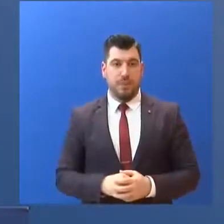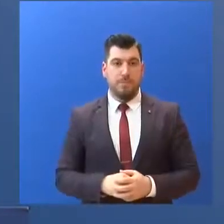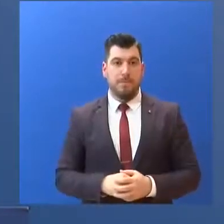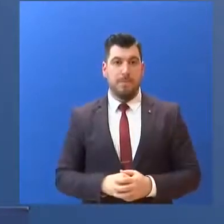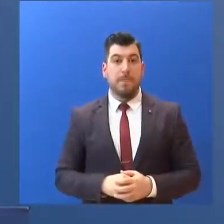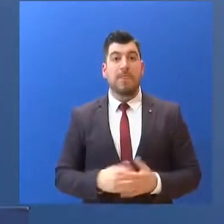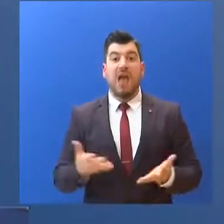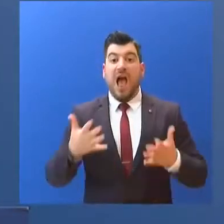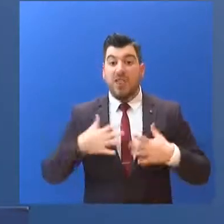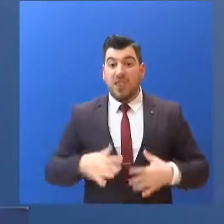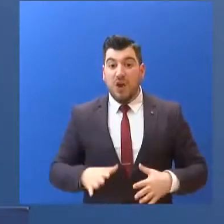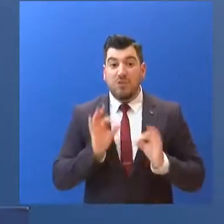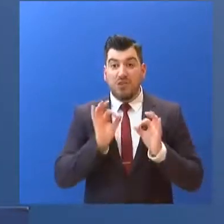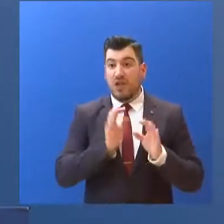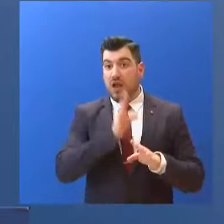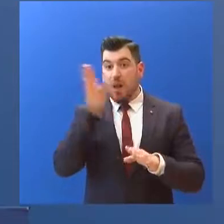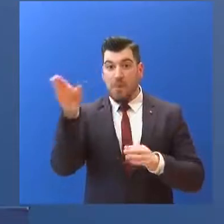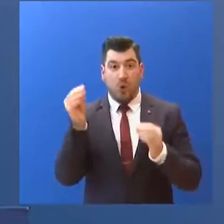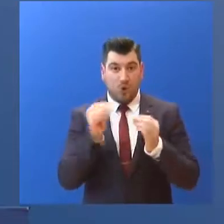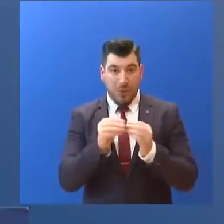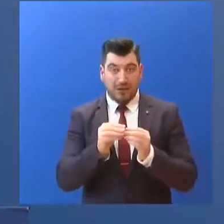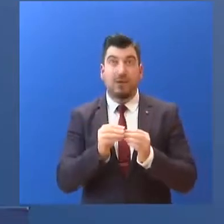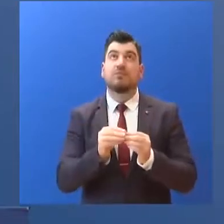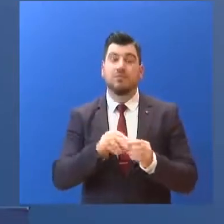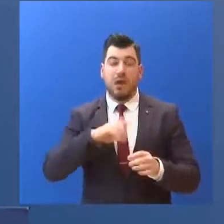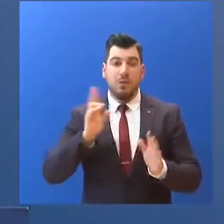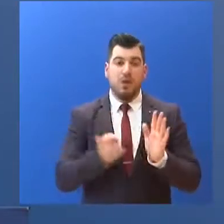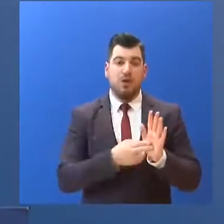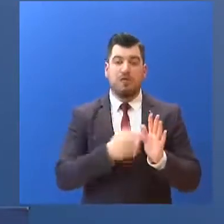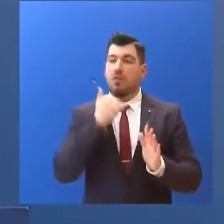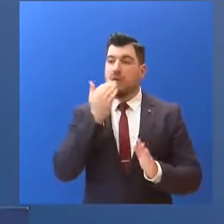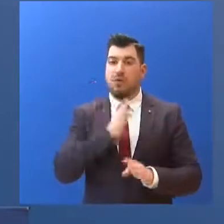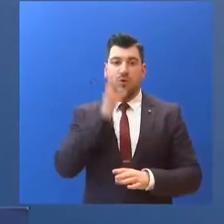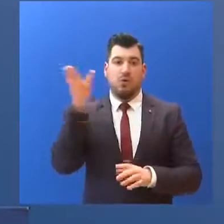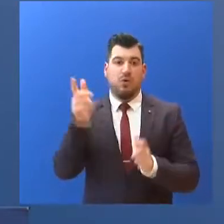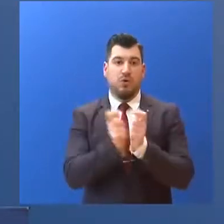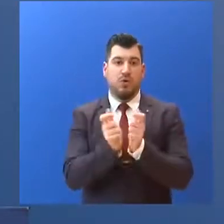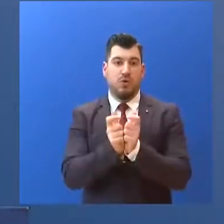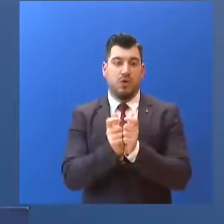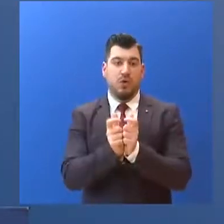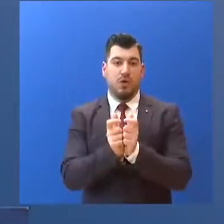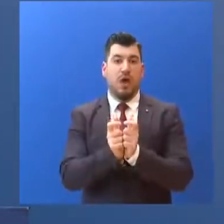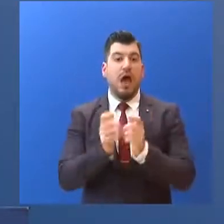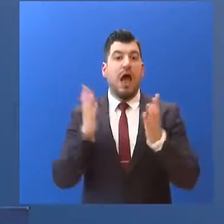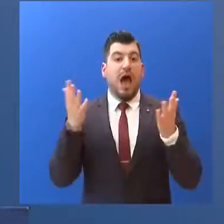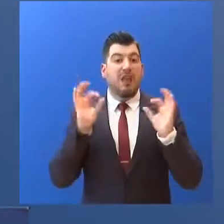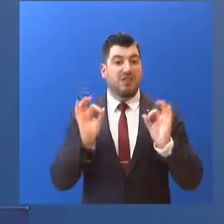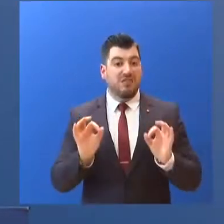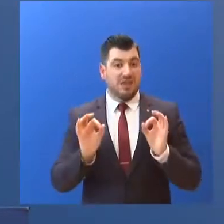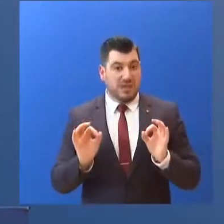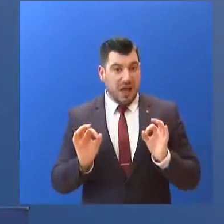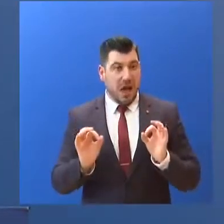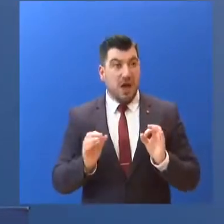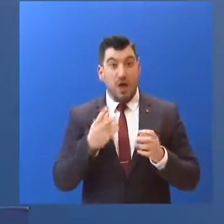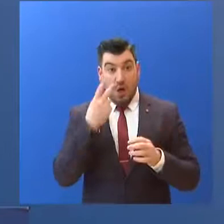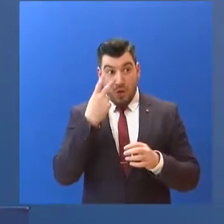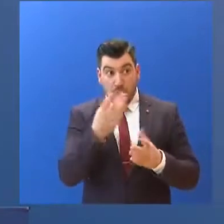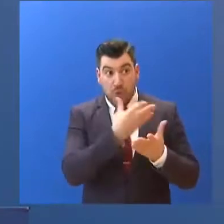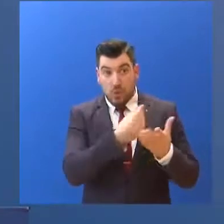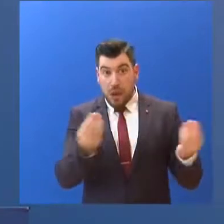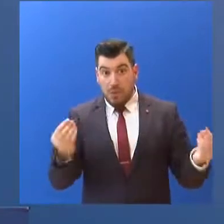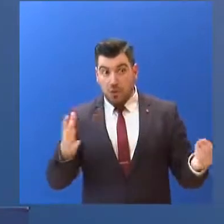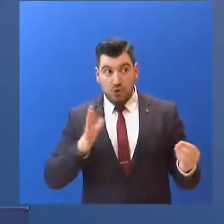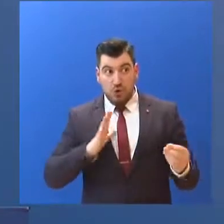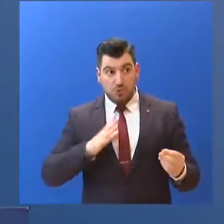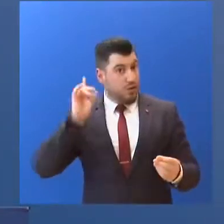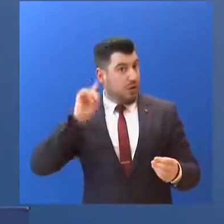τέτοιου είδους εργασίες... δεν επιτρέπεται. Από εκεί πέρα αν υπάρχει κάποια μαζική προσπάθεια... να καταστρατηγηθεί αυτός ο κανόνας... θα δούμε τι επιλογές